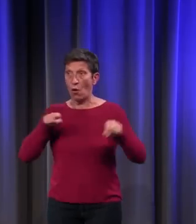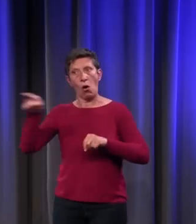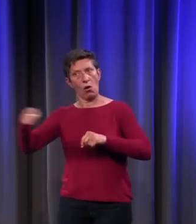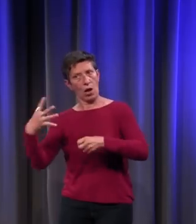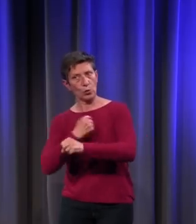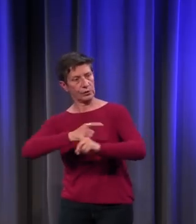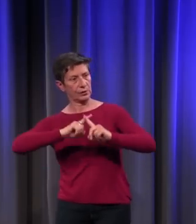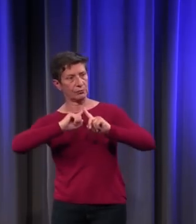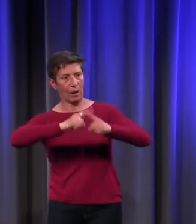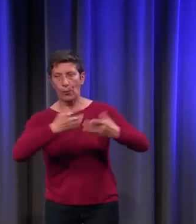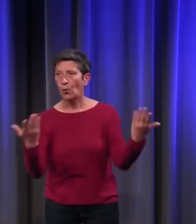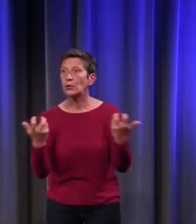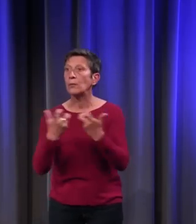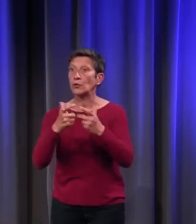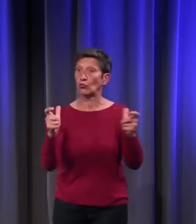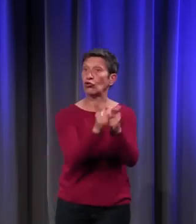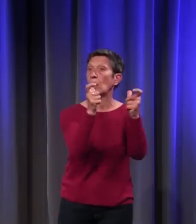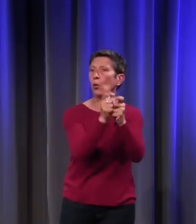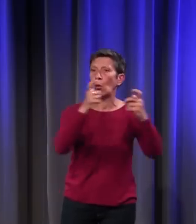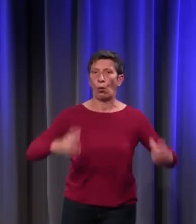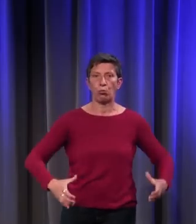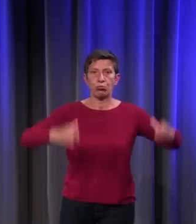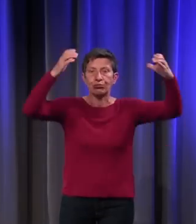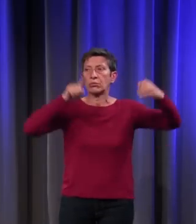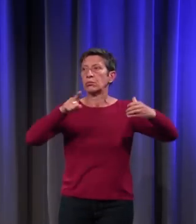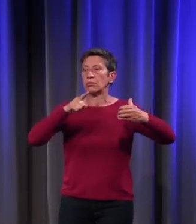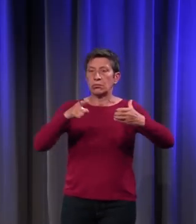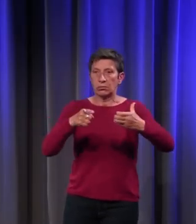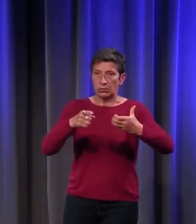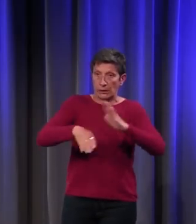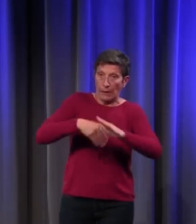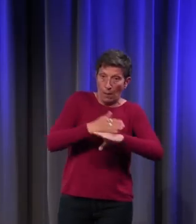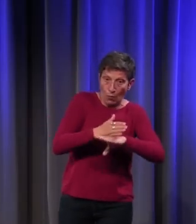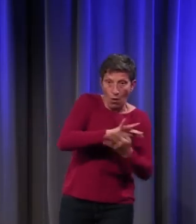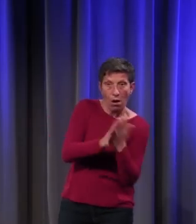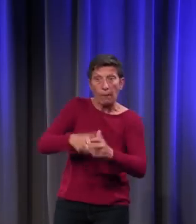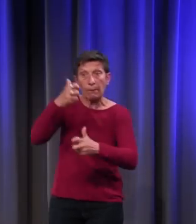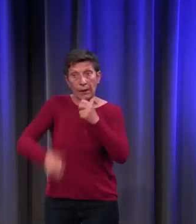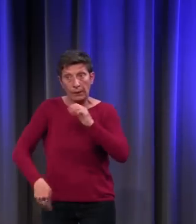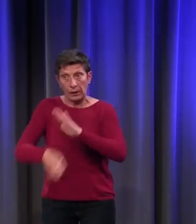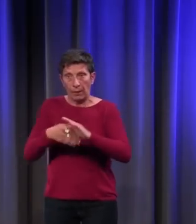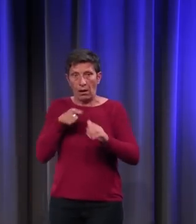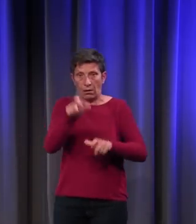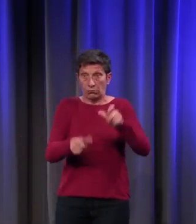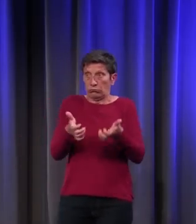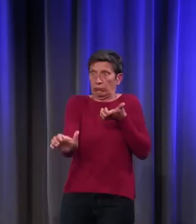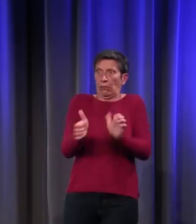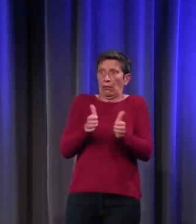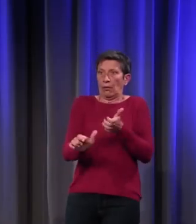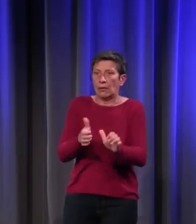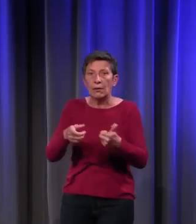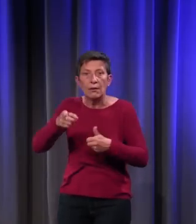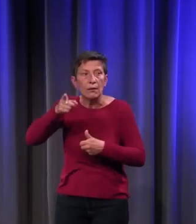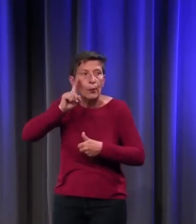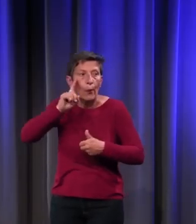le château-fort, le passage du bois à la pierre. Beaucoup de résistance, beaucoup de résistance, parce